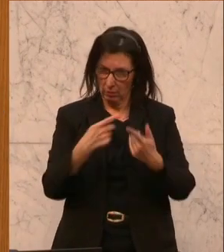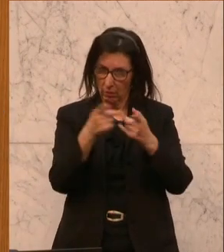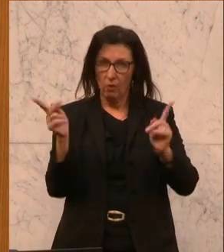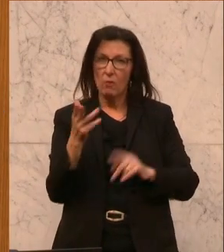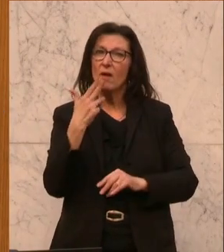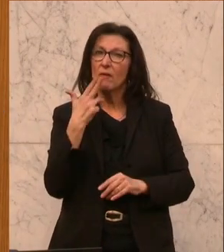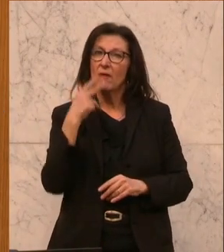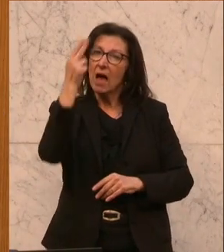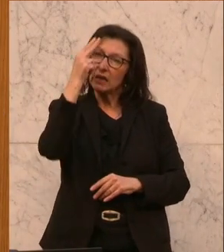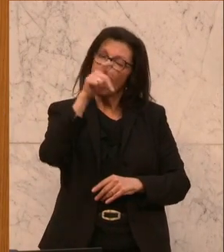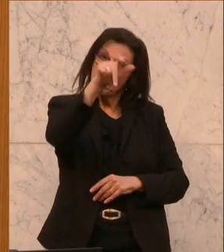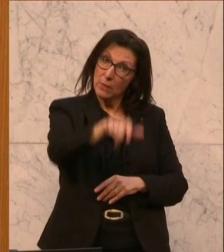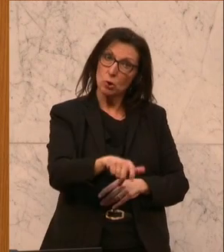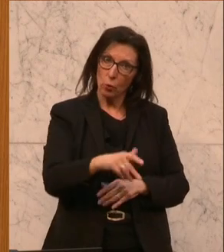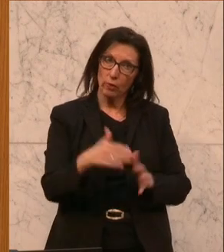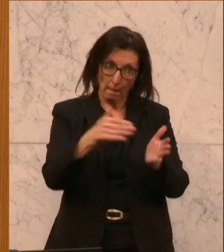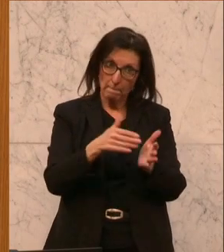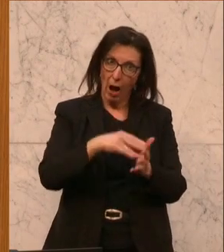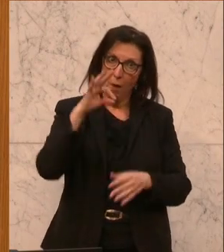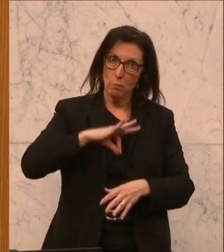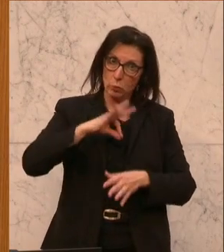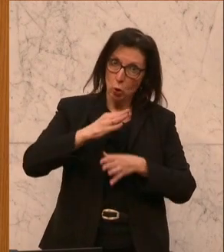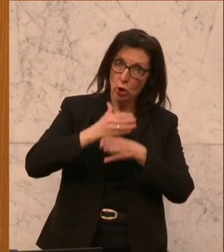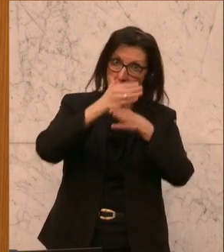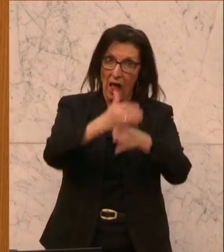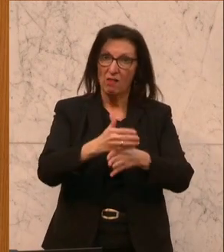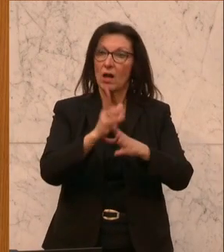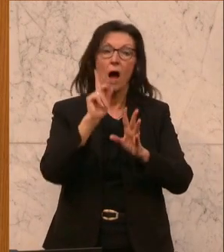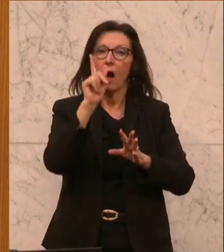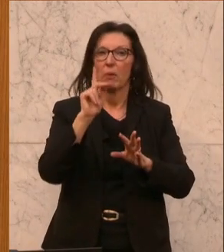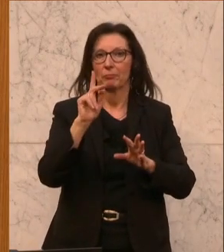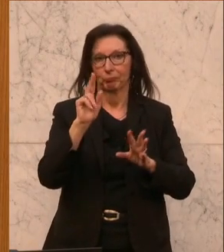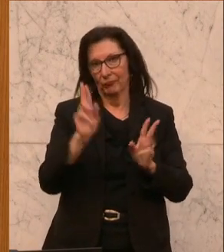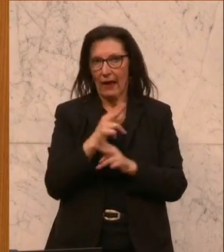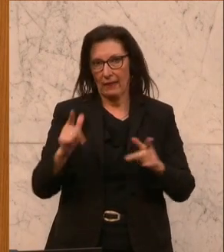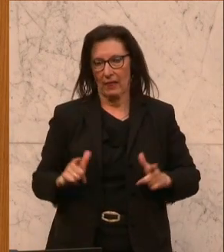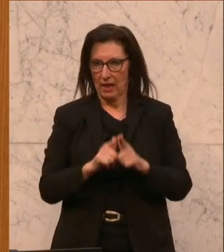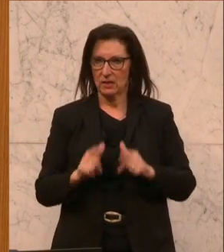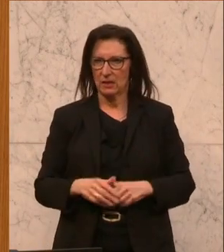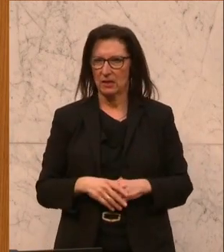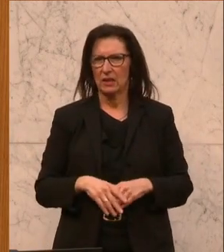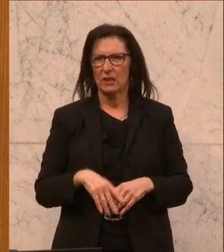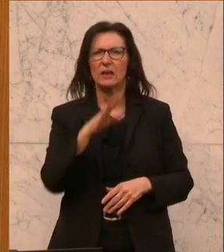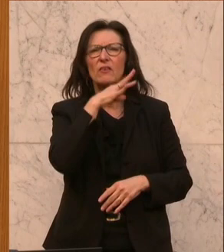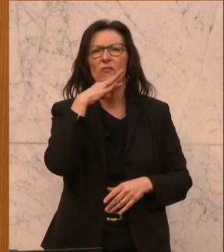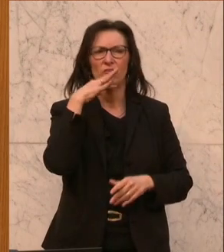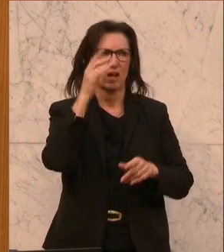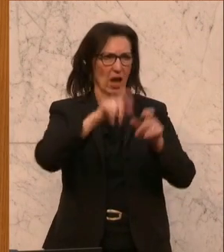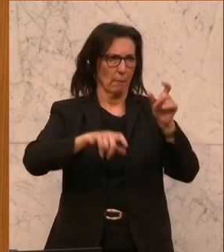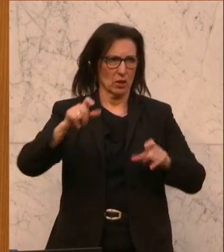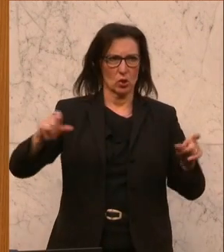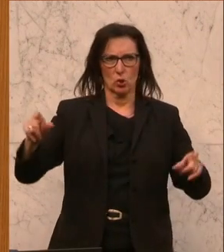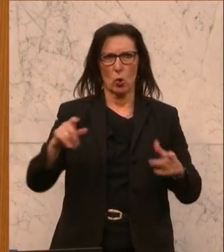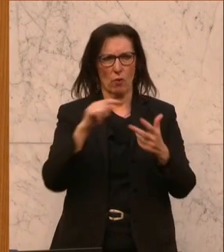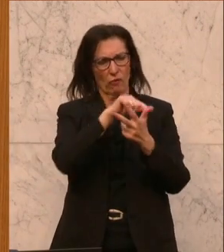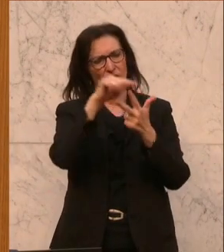jemanden, der psychologische Hilfe benötigt, sie sich aber nicht leisten kann? Ich glaube, das sind die allermeisten von uns, die diese eine dieser